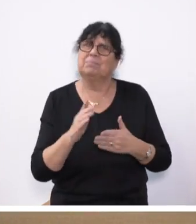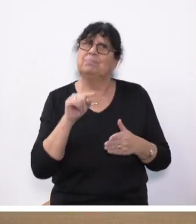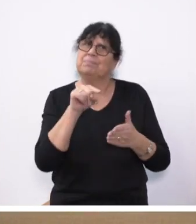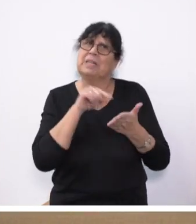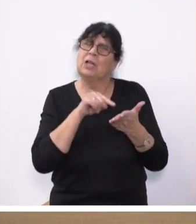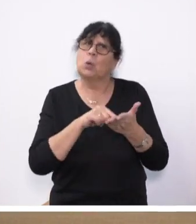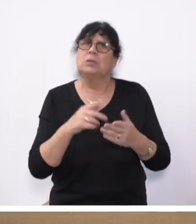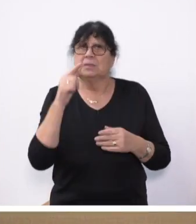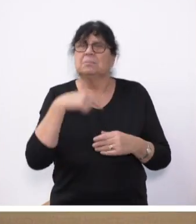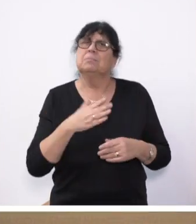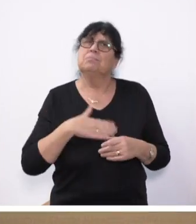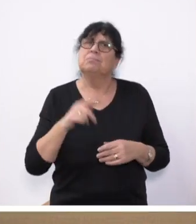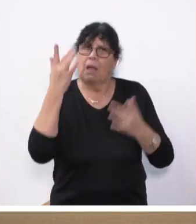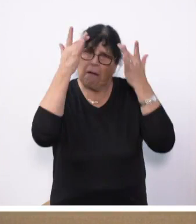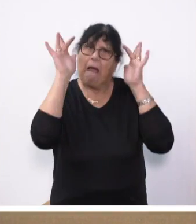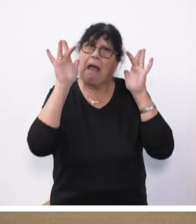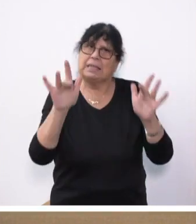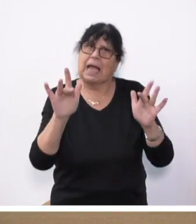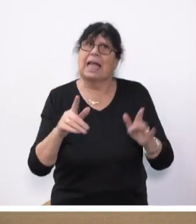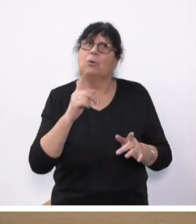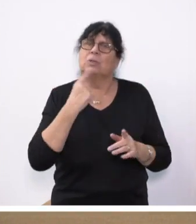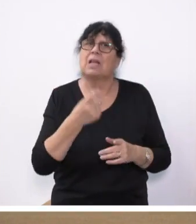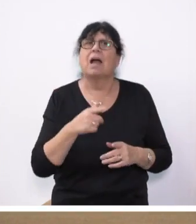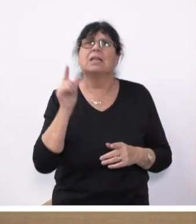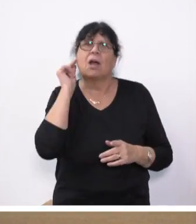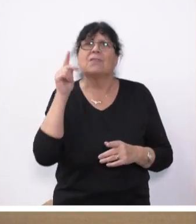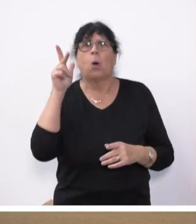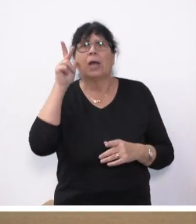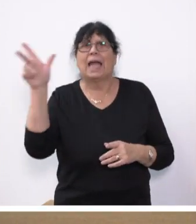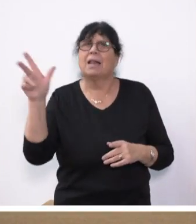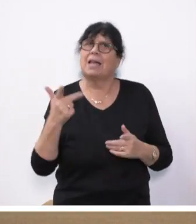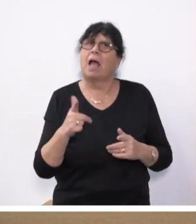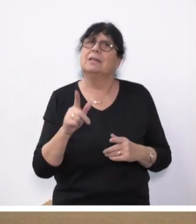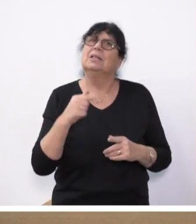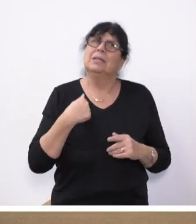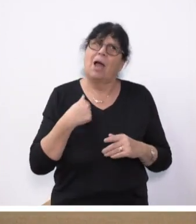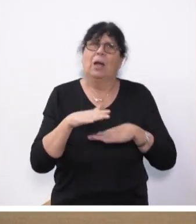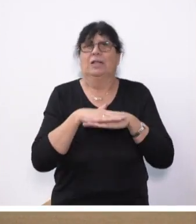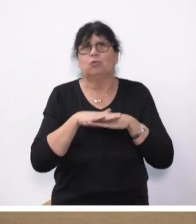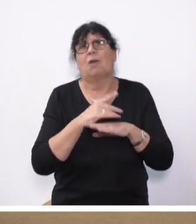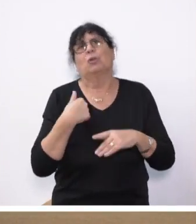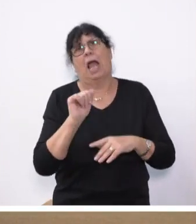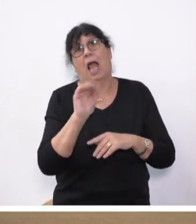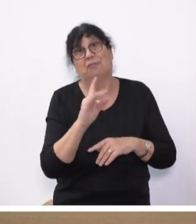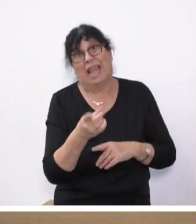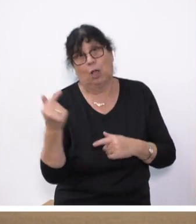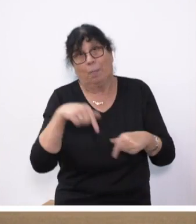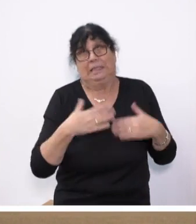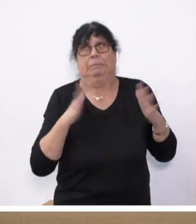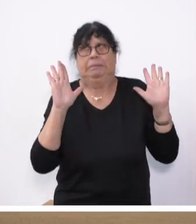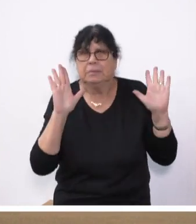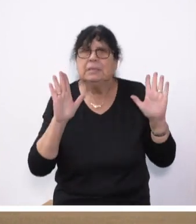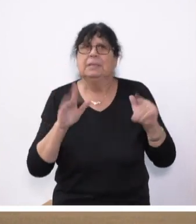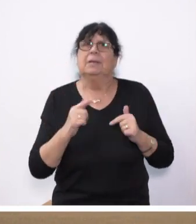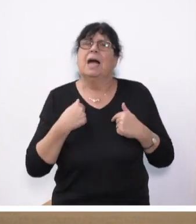Anerkennung aussprechen Frau Rehlinger gegenüber. Sie wird es mir verzeihen, dass das von der AfD kommt. Aber ich